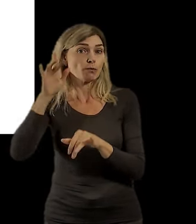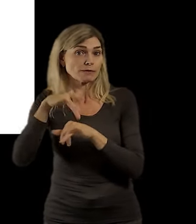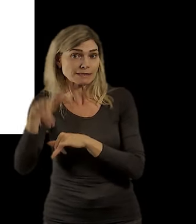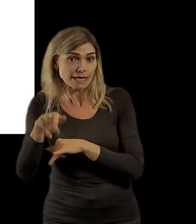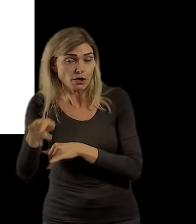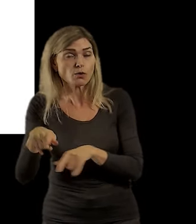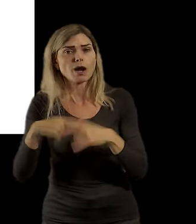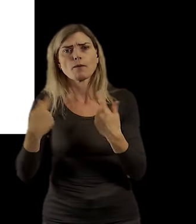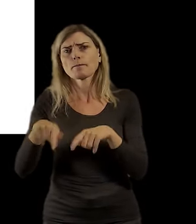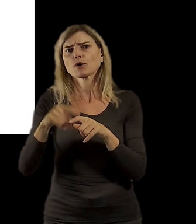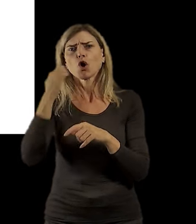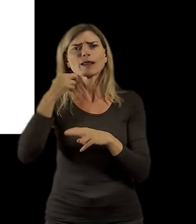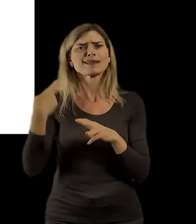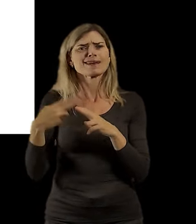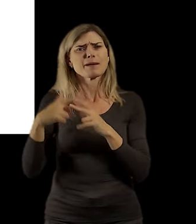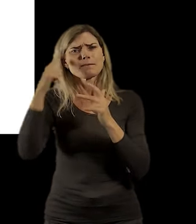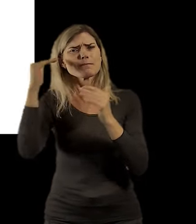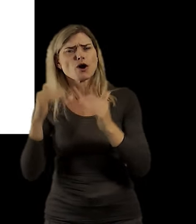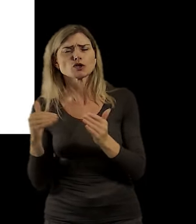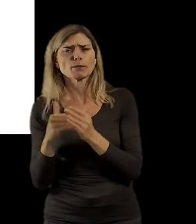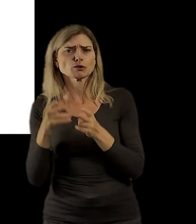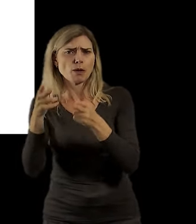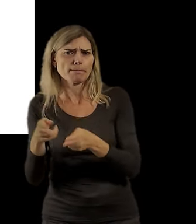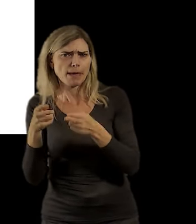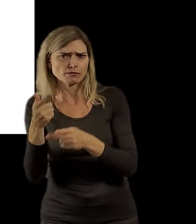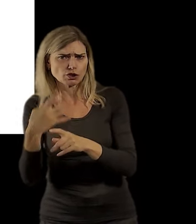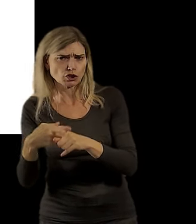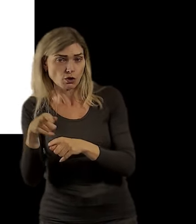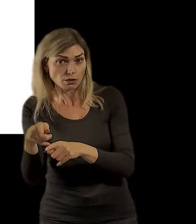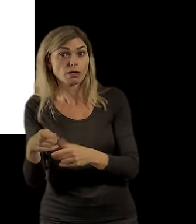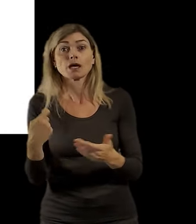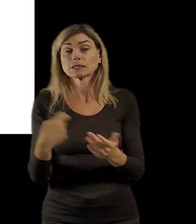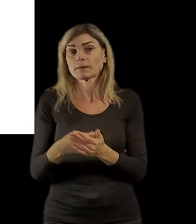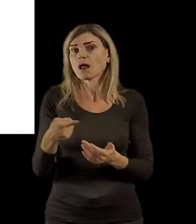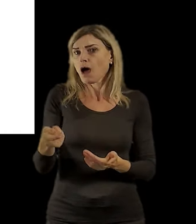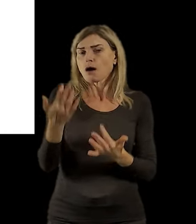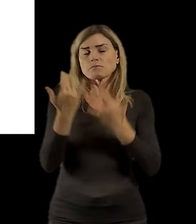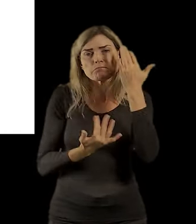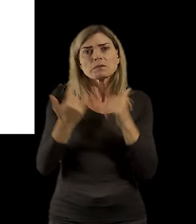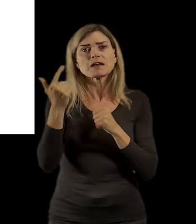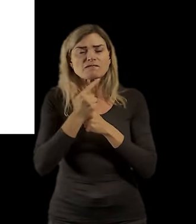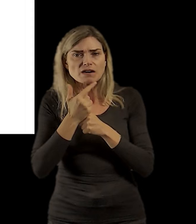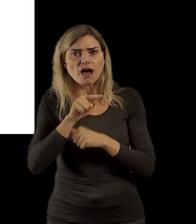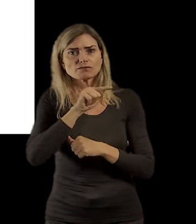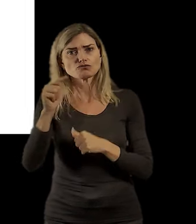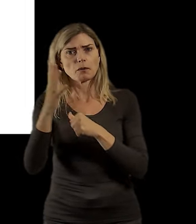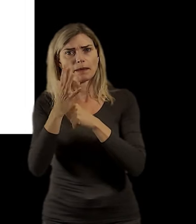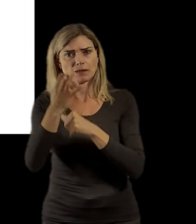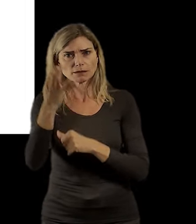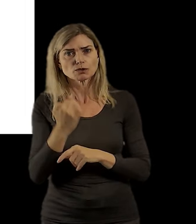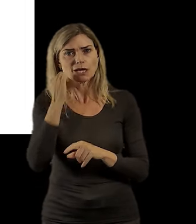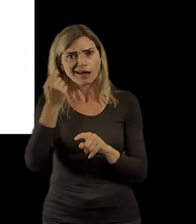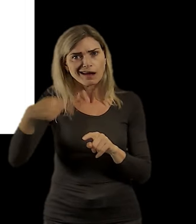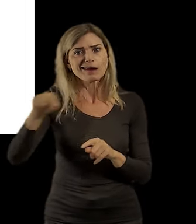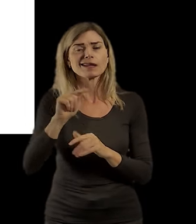zvláštním režimem. My předpokládáme, že je potřebnost pro nějakých 12 až 15 % obyvatel věku